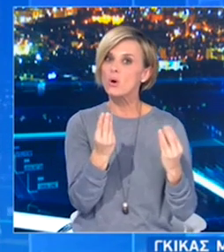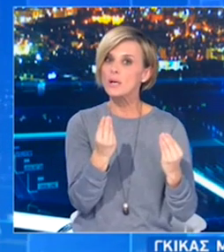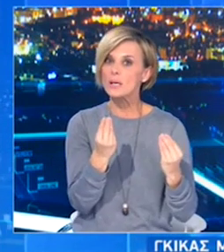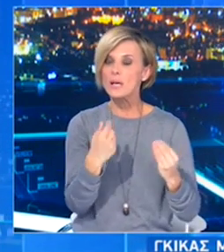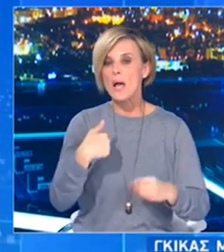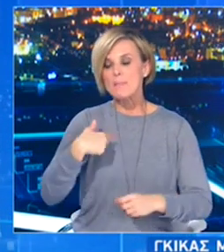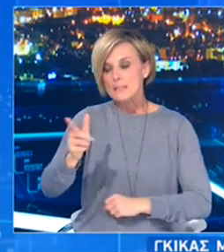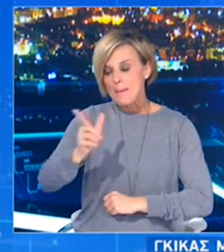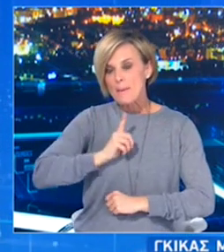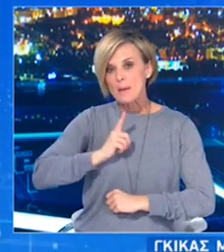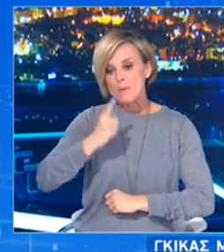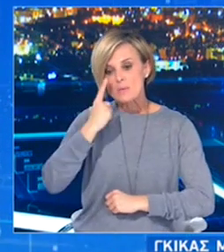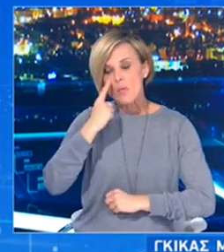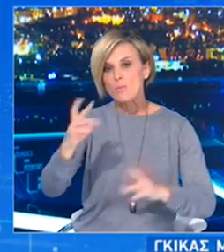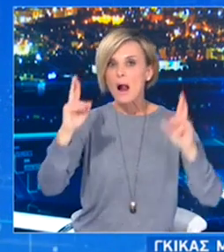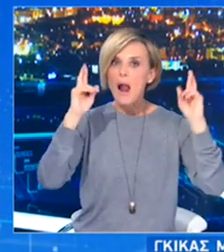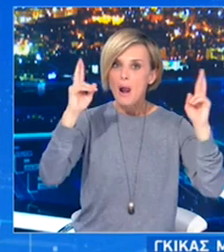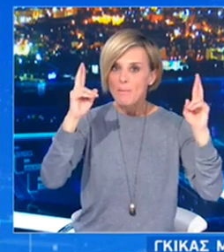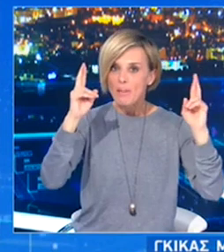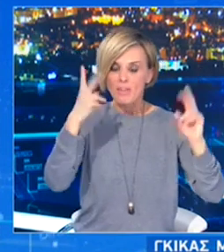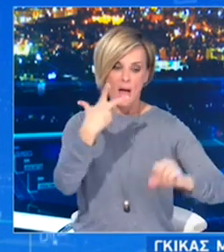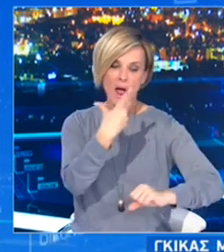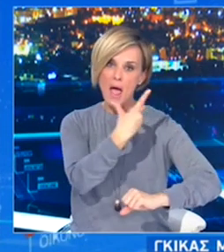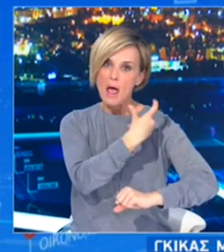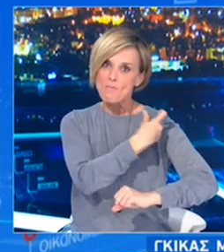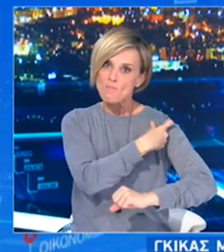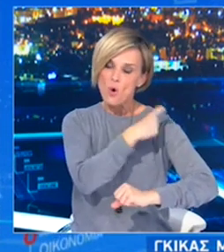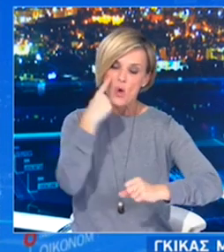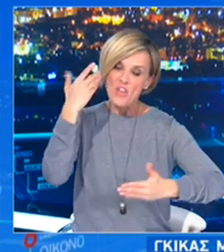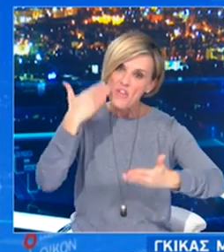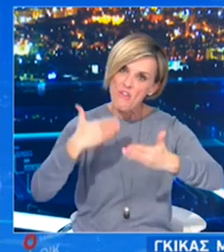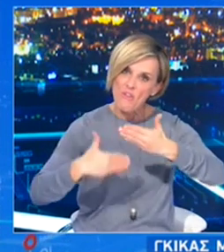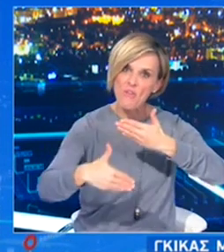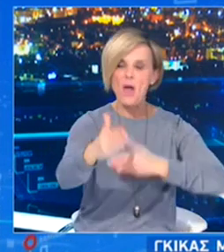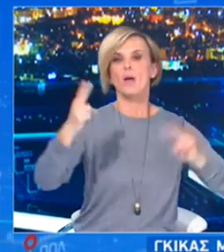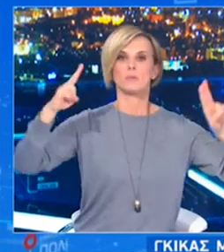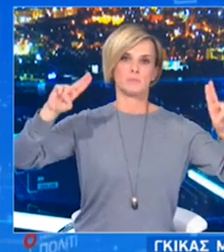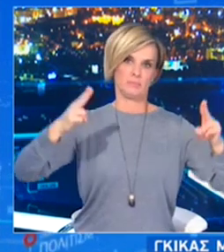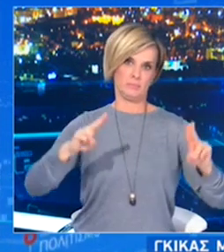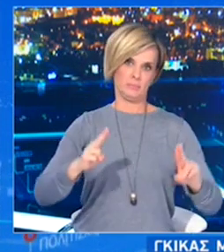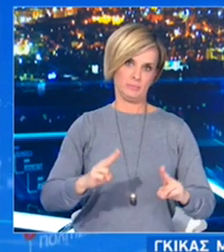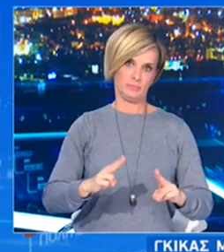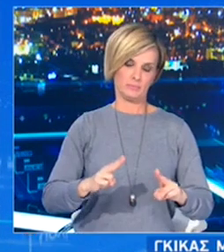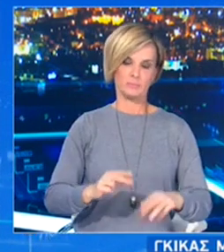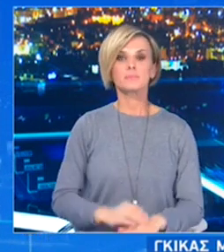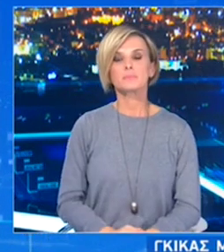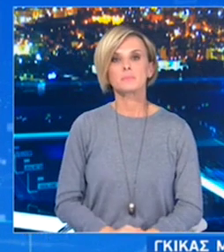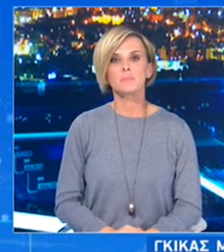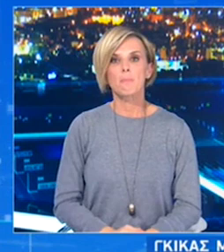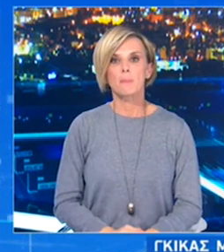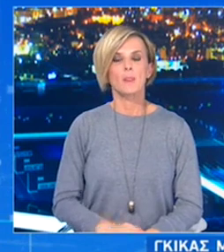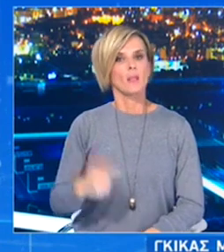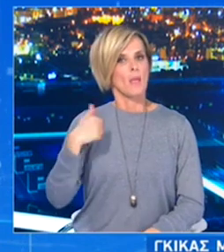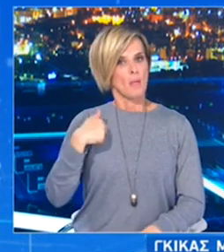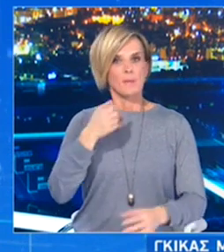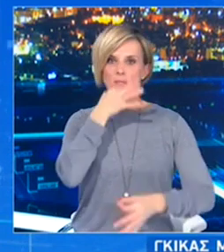περιμένουμε ότι ο εμβολιασμός θα ανασχέσει ικανοποιητικά την επιδημία. Είναι επίσης πολύ σημαντικό να αναφέρουμε ότι ήδη έχει προχωρήσει η αδειοδότηση